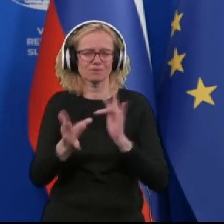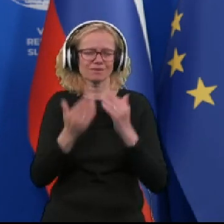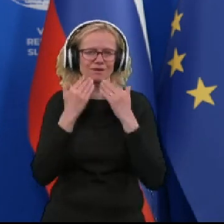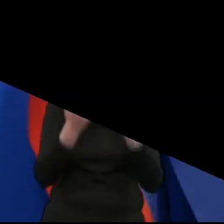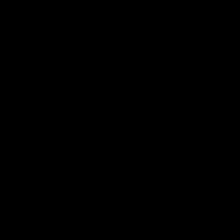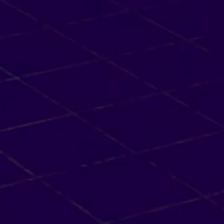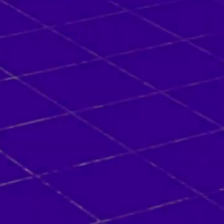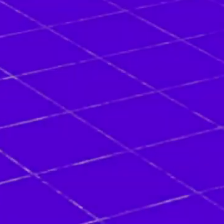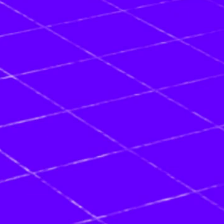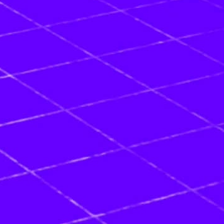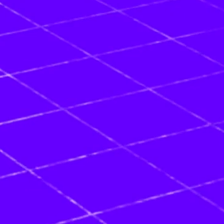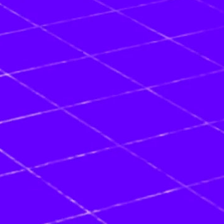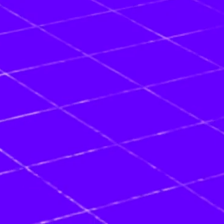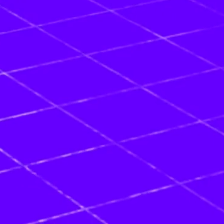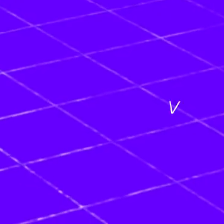lepa.